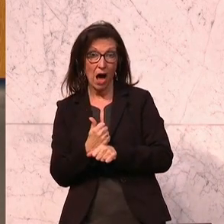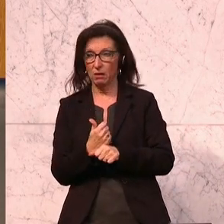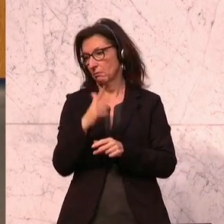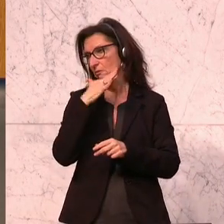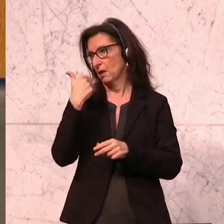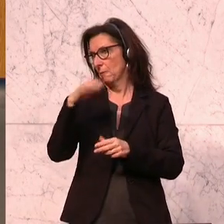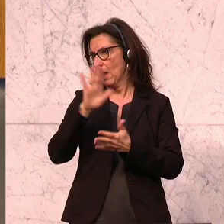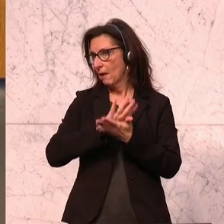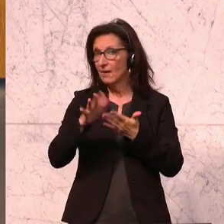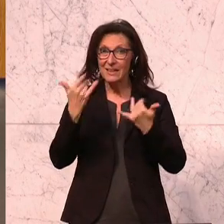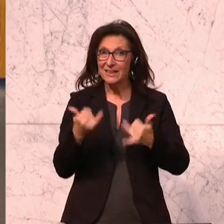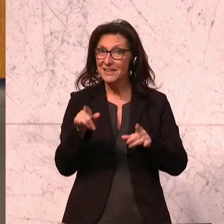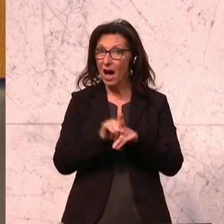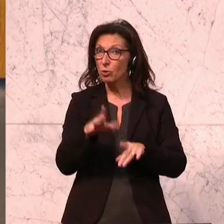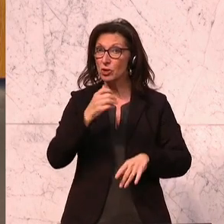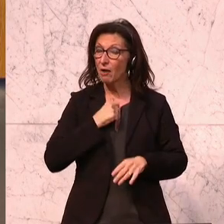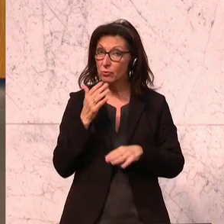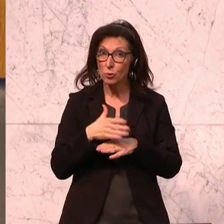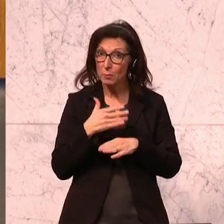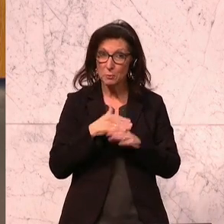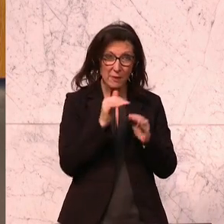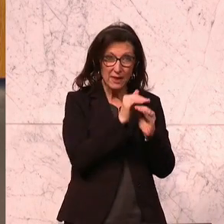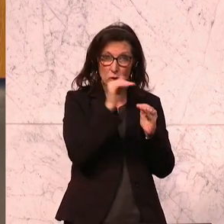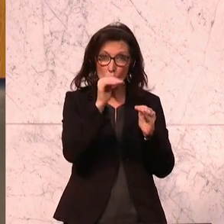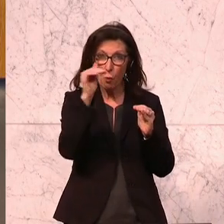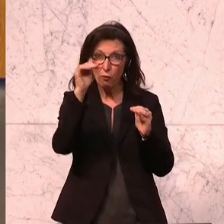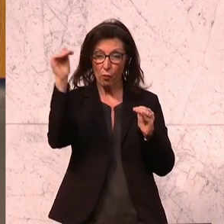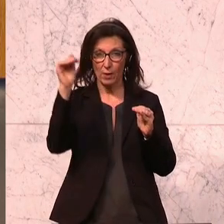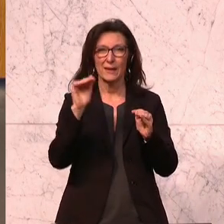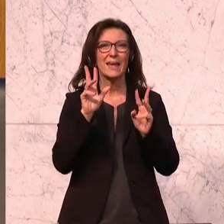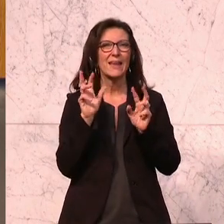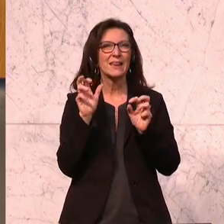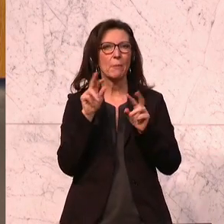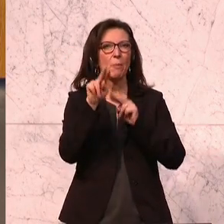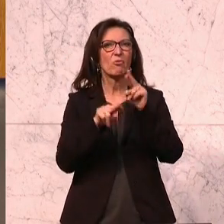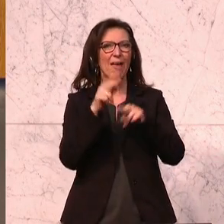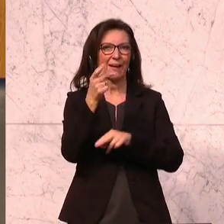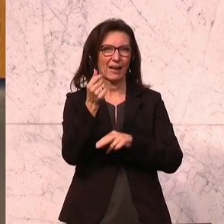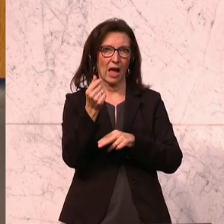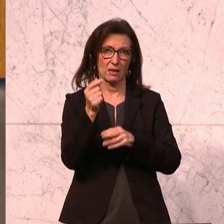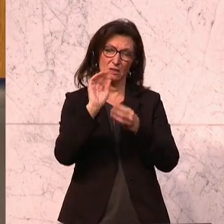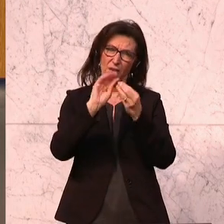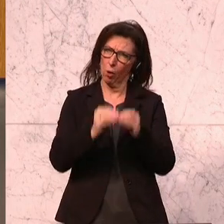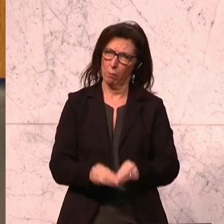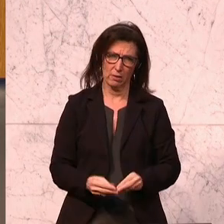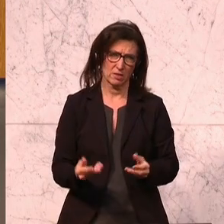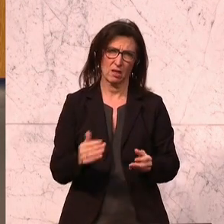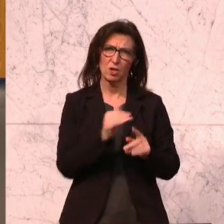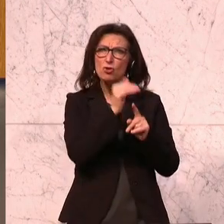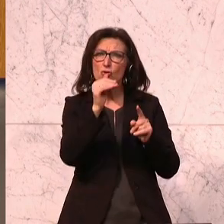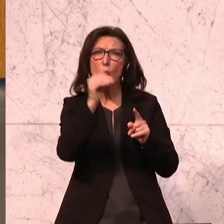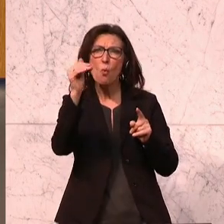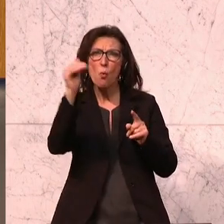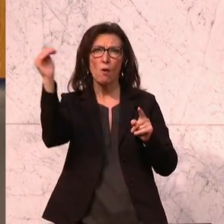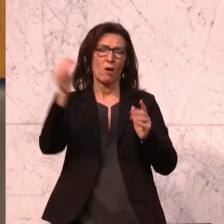jetzt hinbekommen, dass beispielsweise die Einstufungen, wenn es um Pflegegeld geht, was ein komplizierter Akt war und die